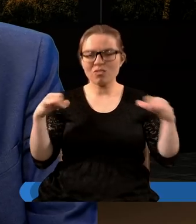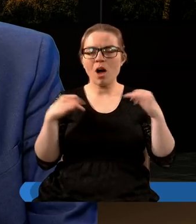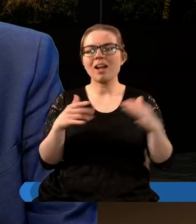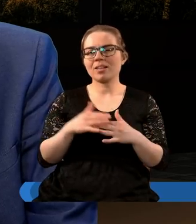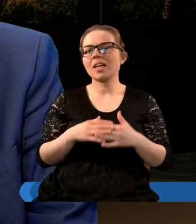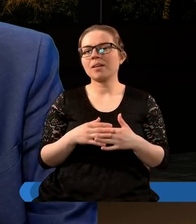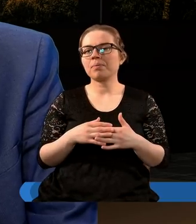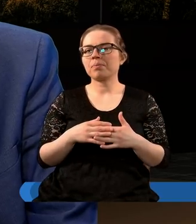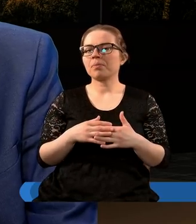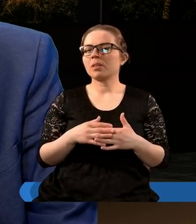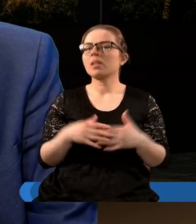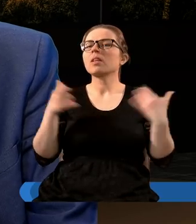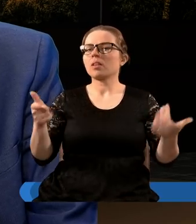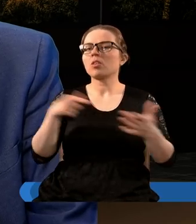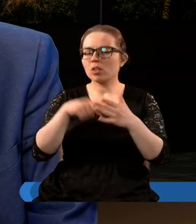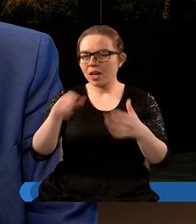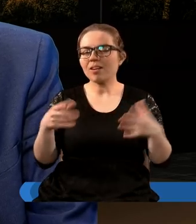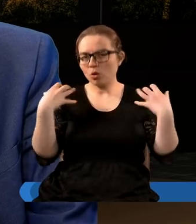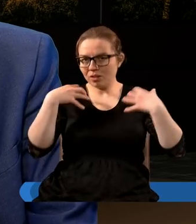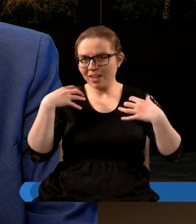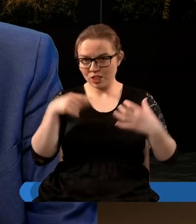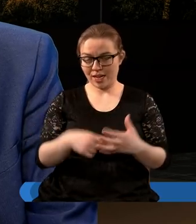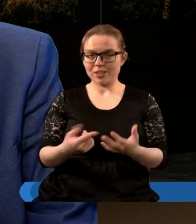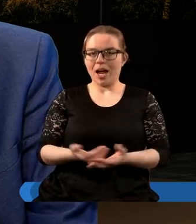ona dosiada tego zwierzęcia.